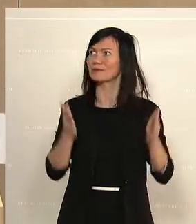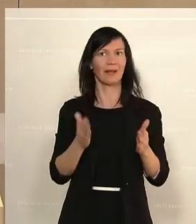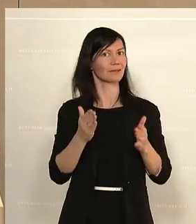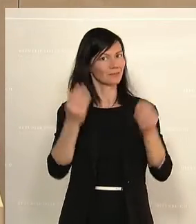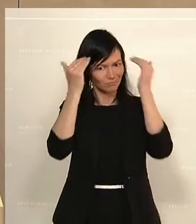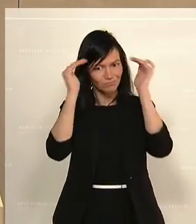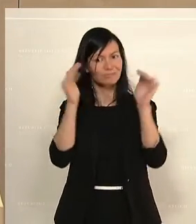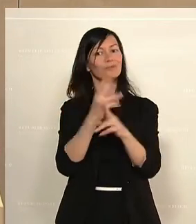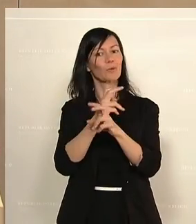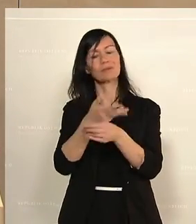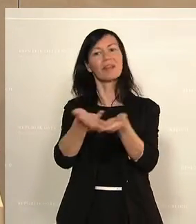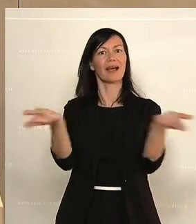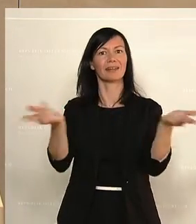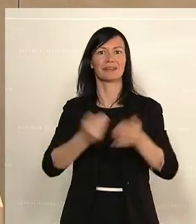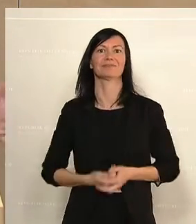Österreicher.